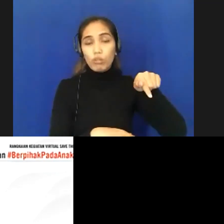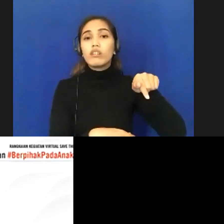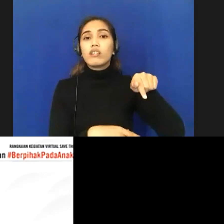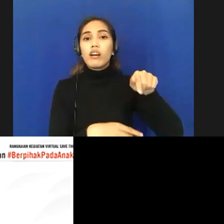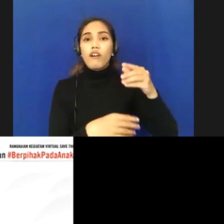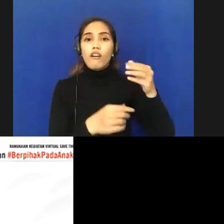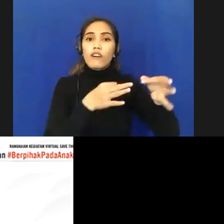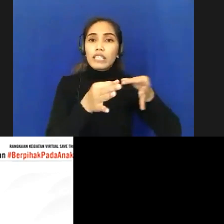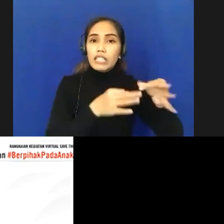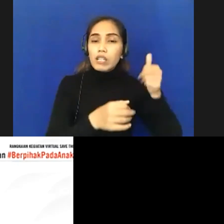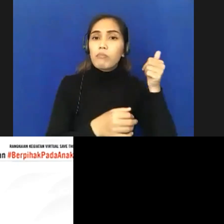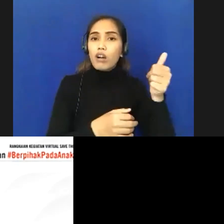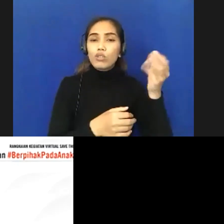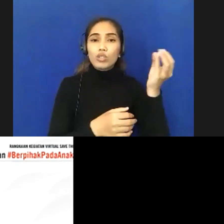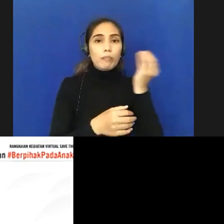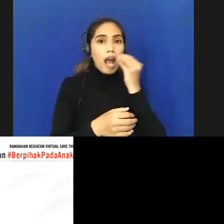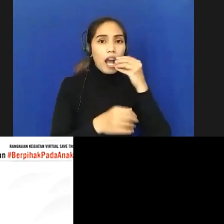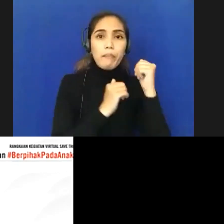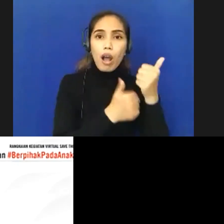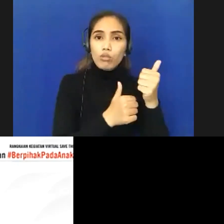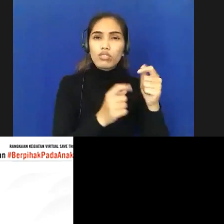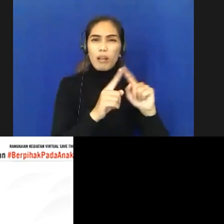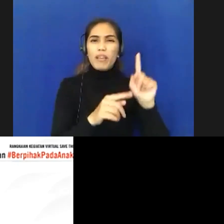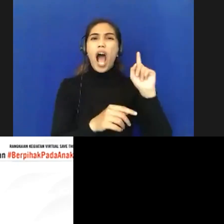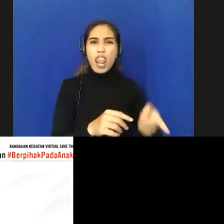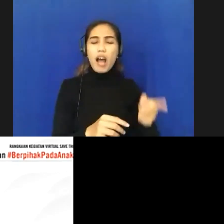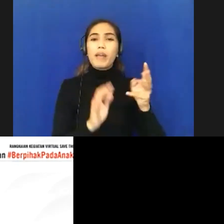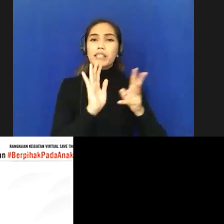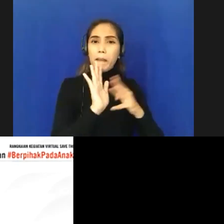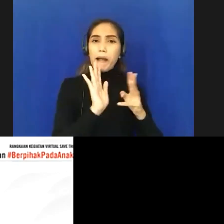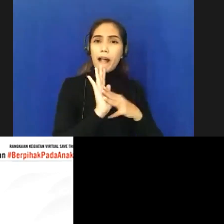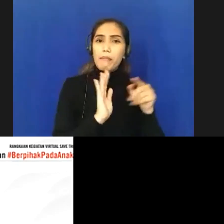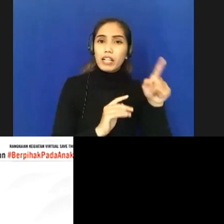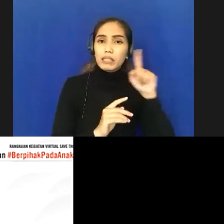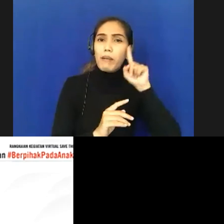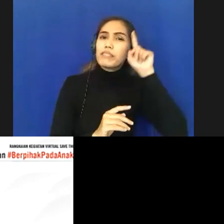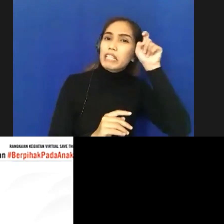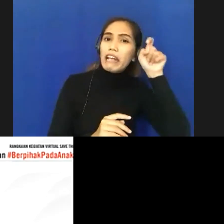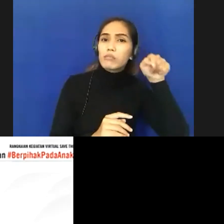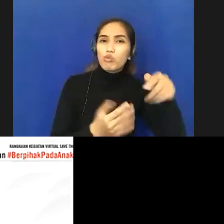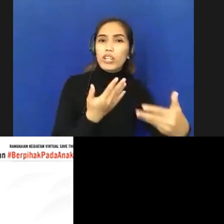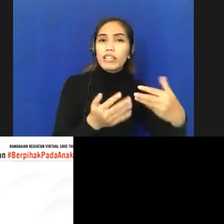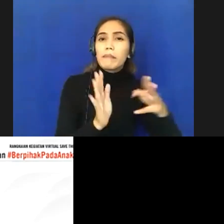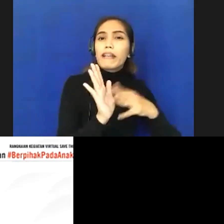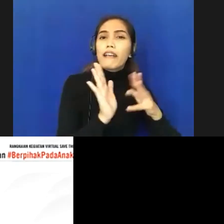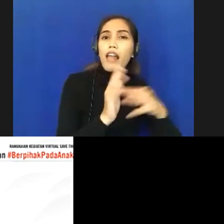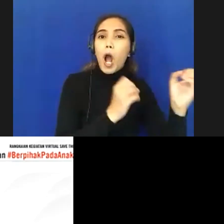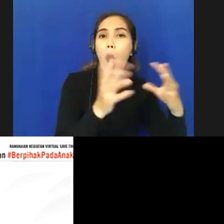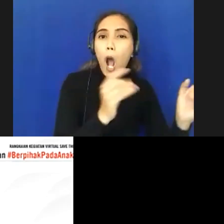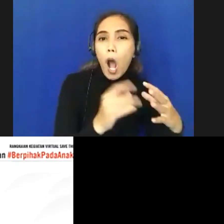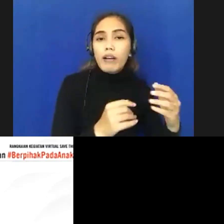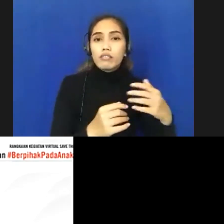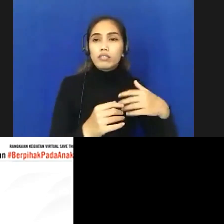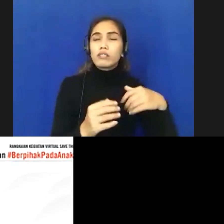makanannya terjamin tapi ada ada saja hal-hal kecil yang mungkin karena tingkat stresnya tinggi itu menjadi alasan mereka sehingga